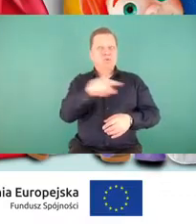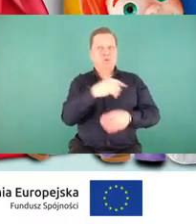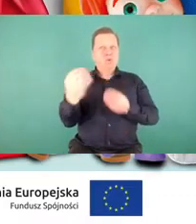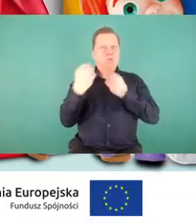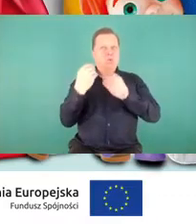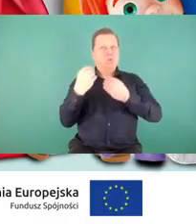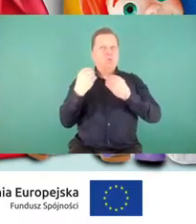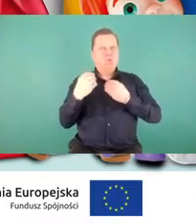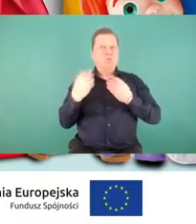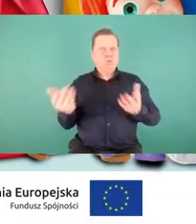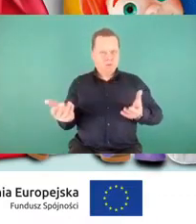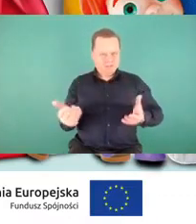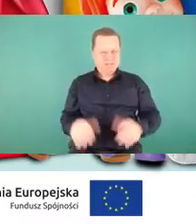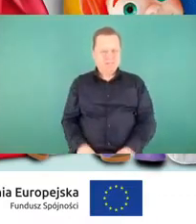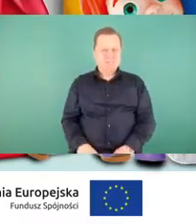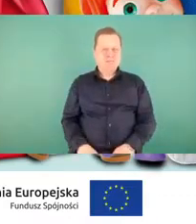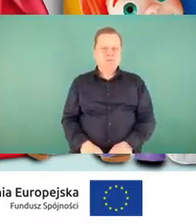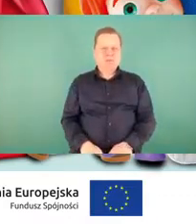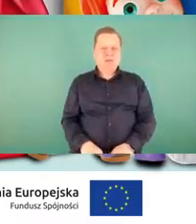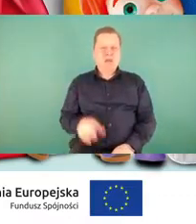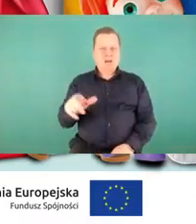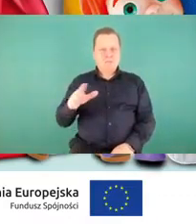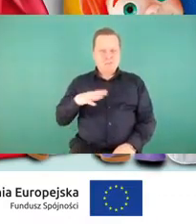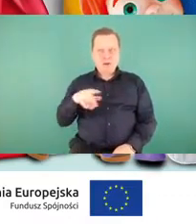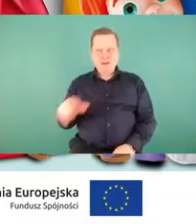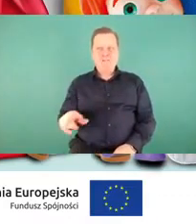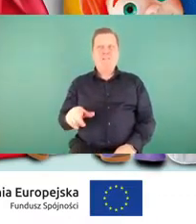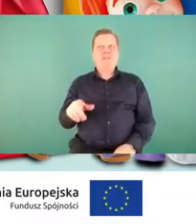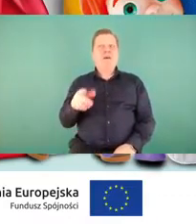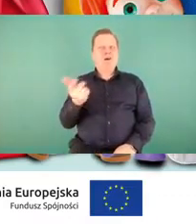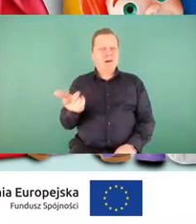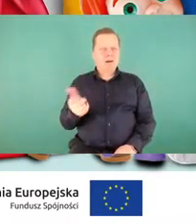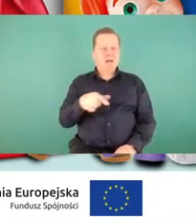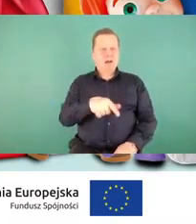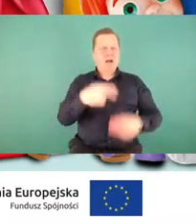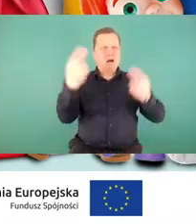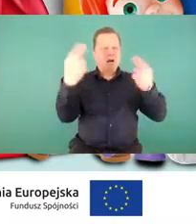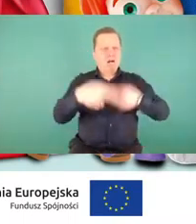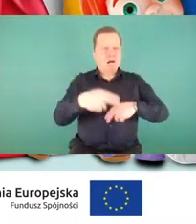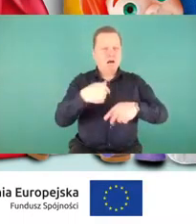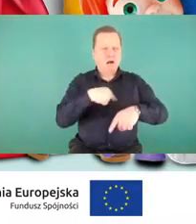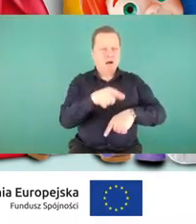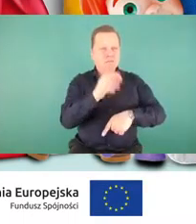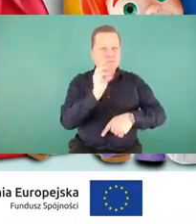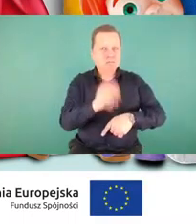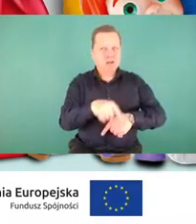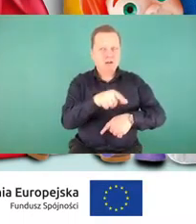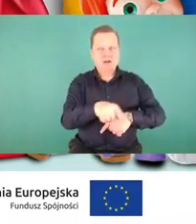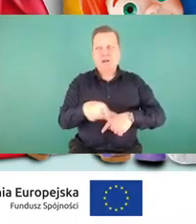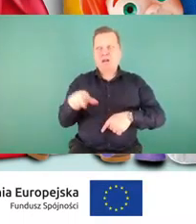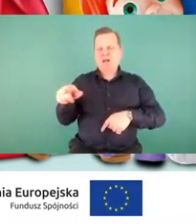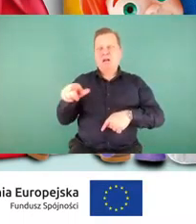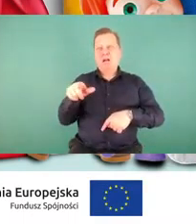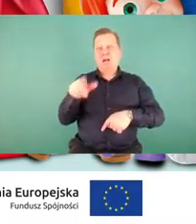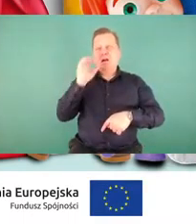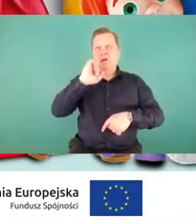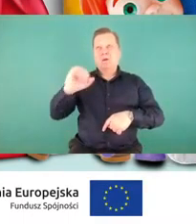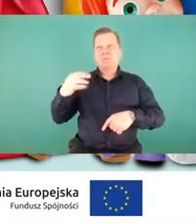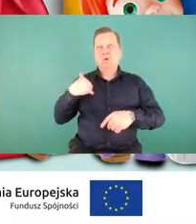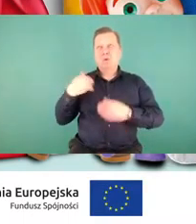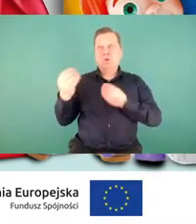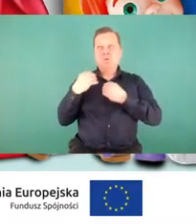że on tam był, jesteśmy przy przejeździe kolejowym i tutaj trzeba zachować